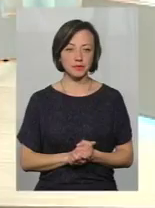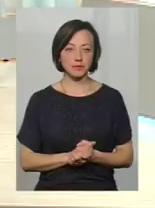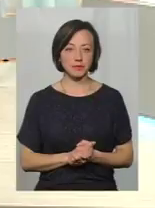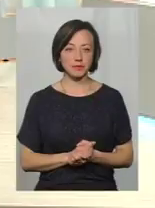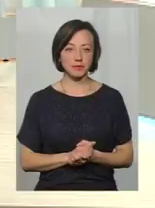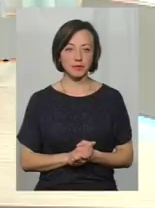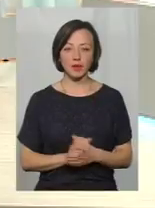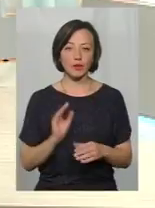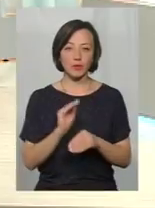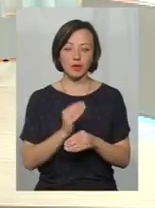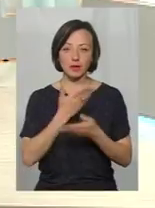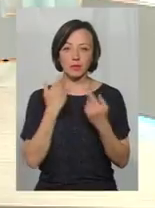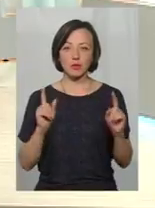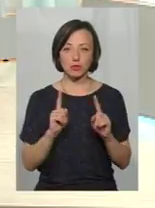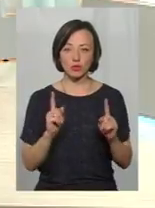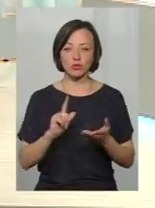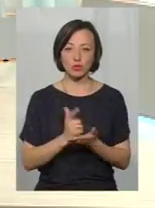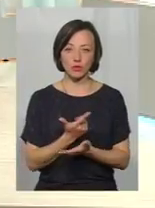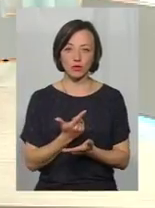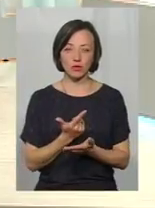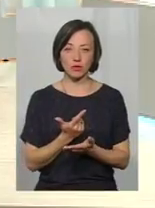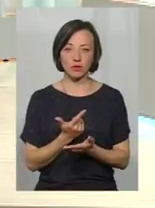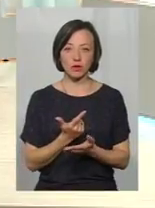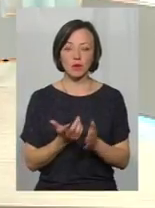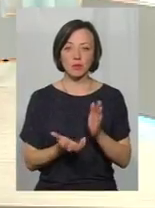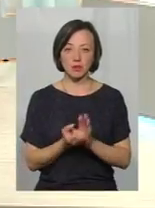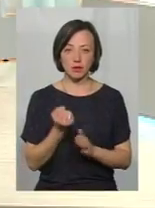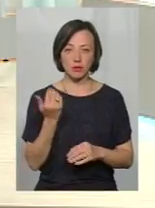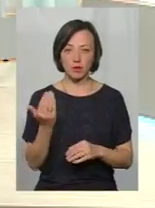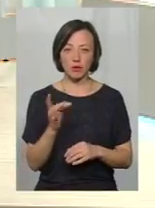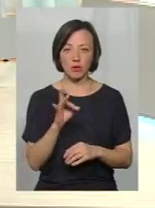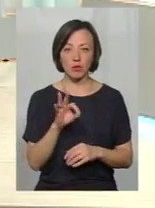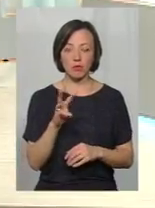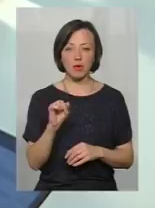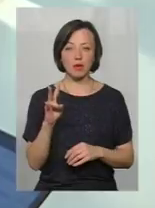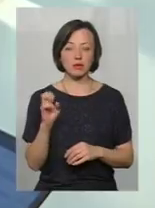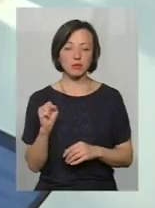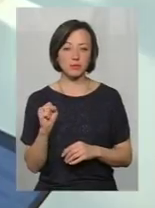Додати нема що. Знову ж таки, підтримую Романа.